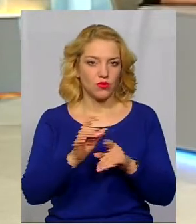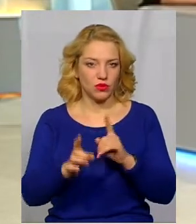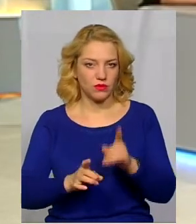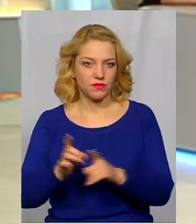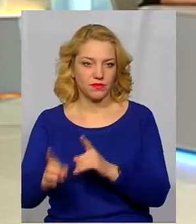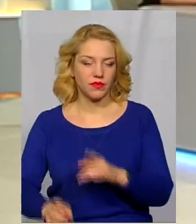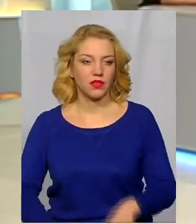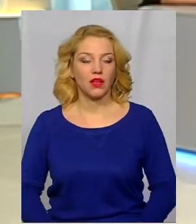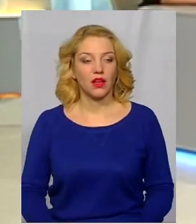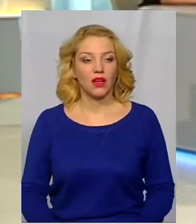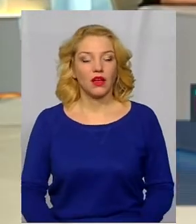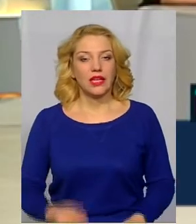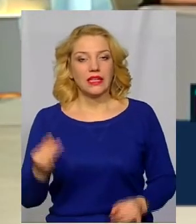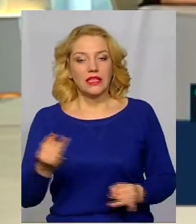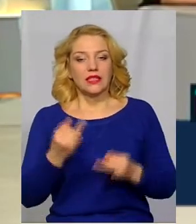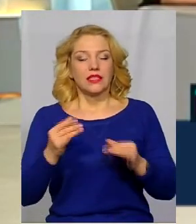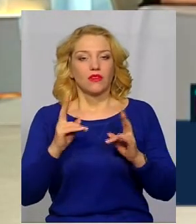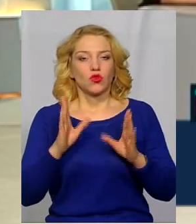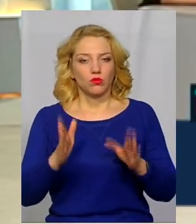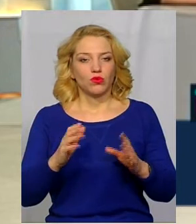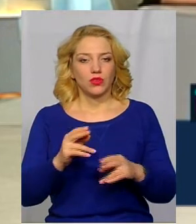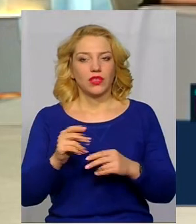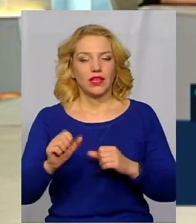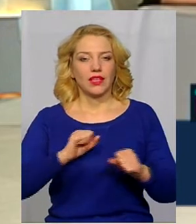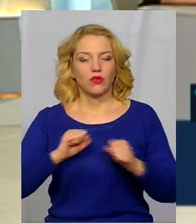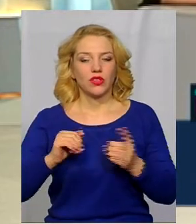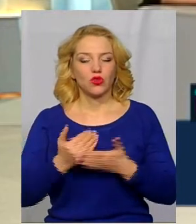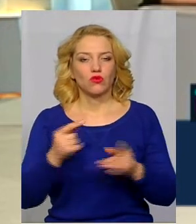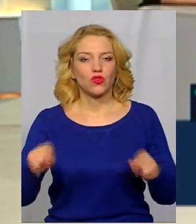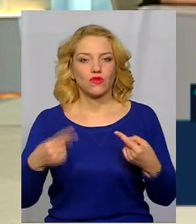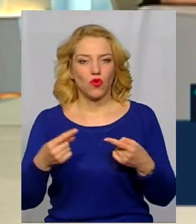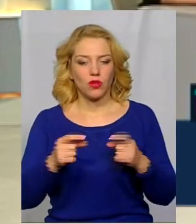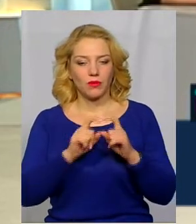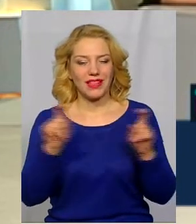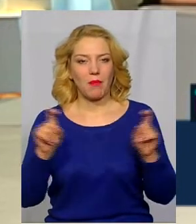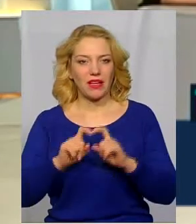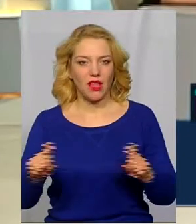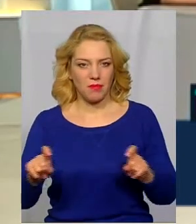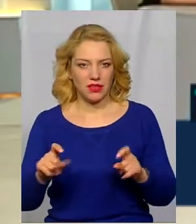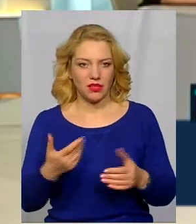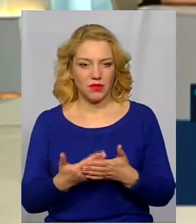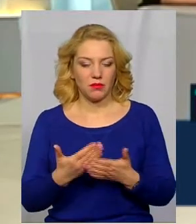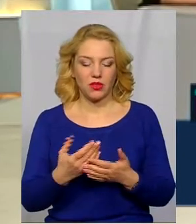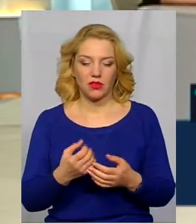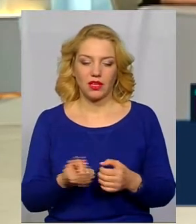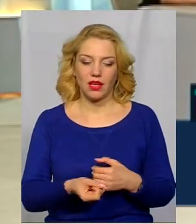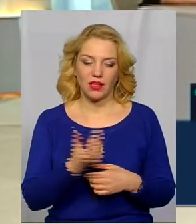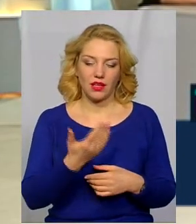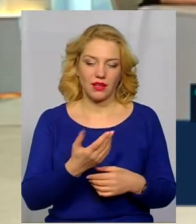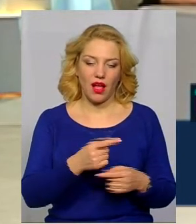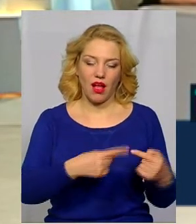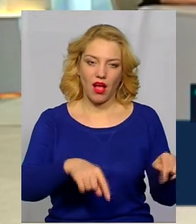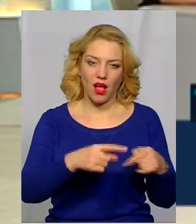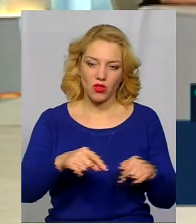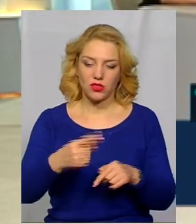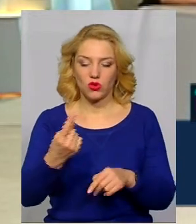буде керувати новоствореними департаментами? От якщо, просто цікаво, якщо це об'єднується кілька або кілька галузей з одного і з іншими,